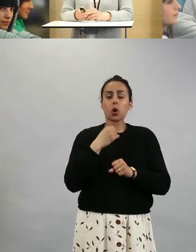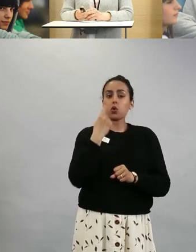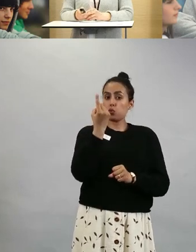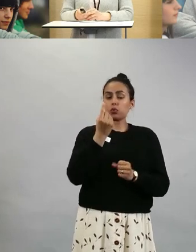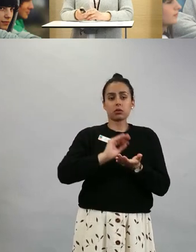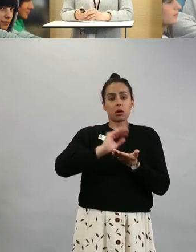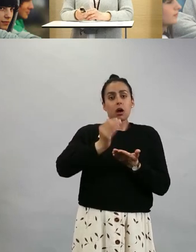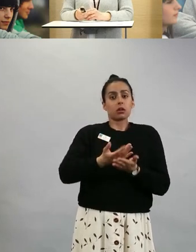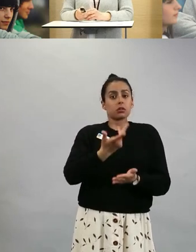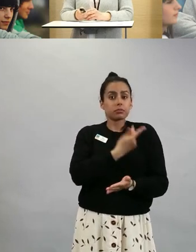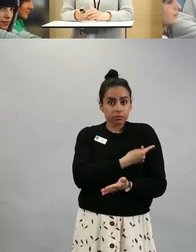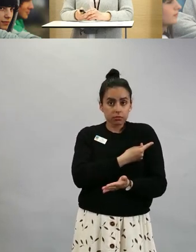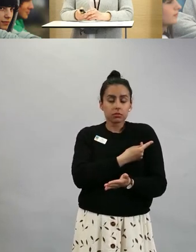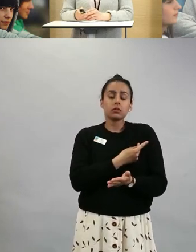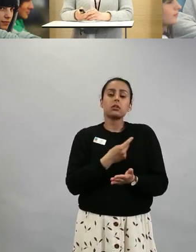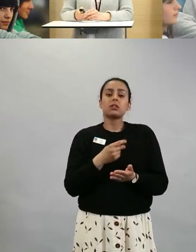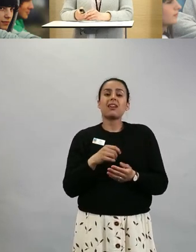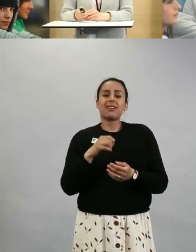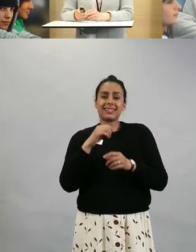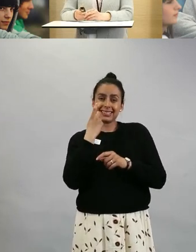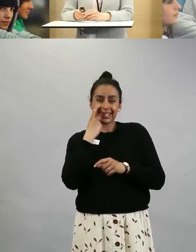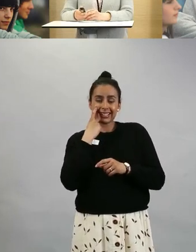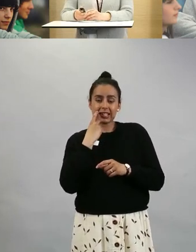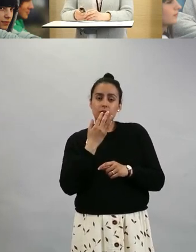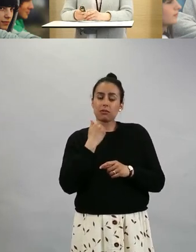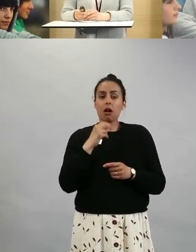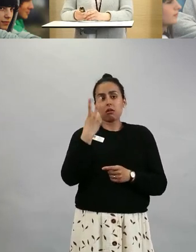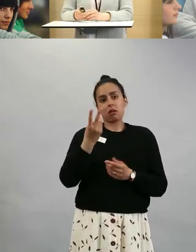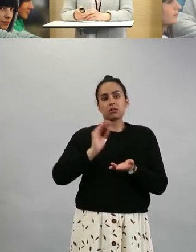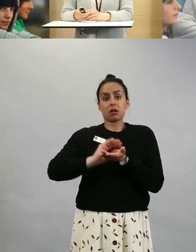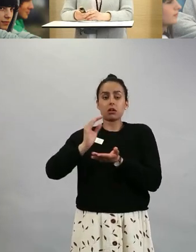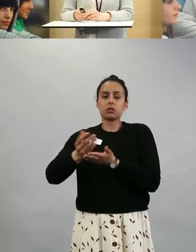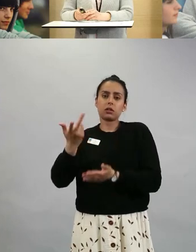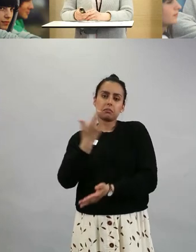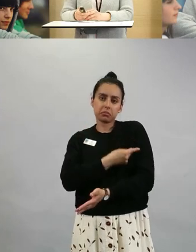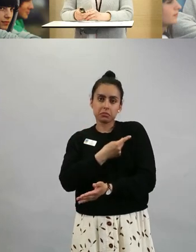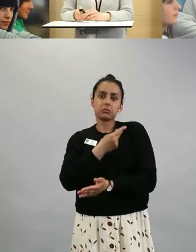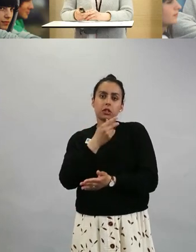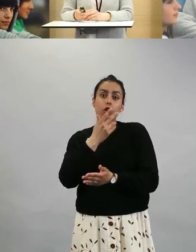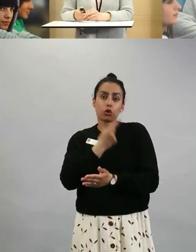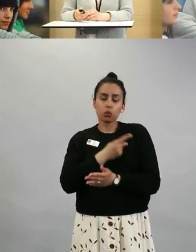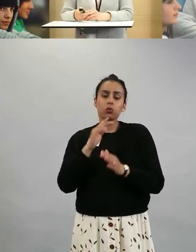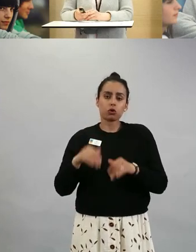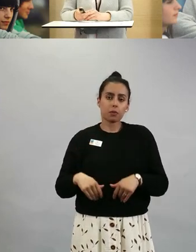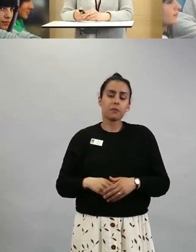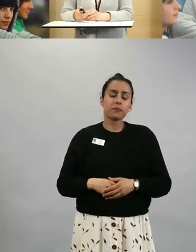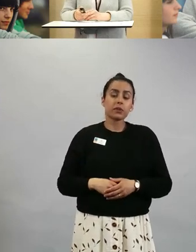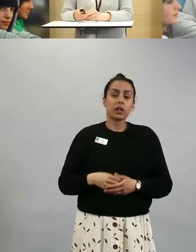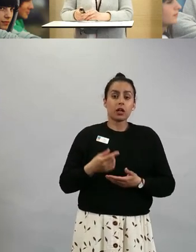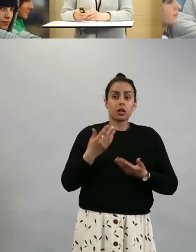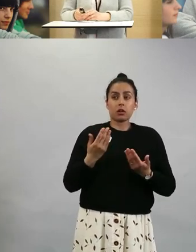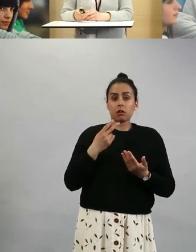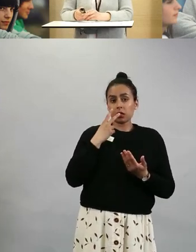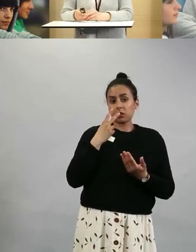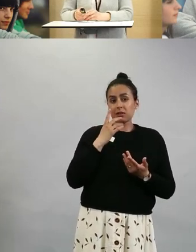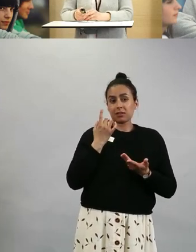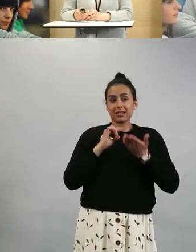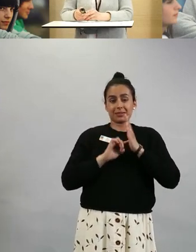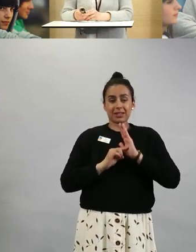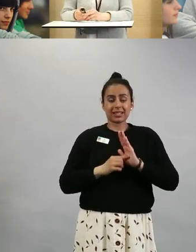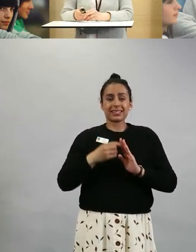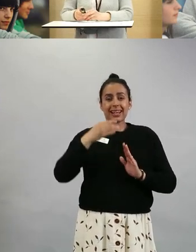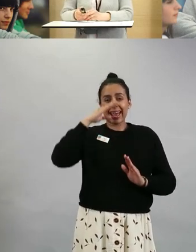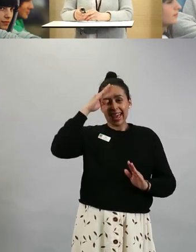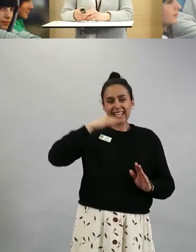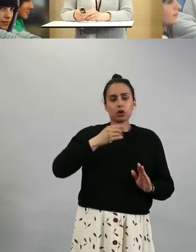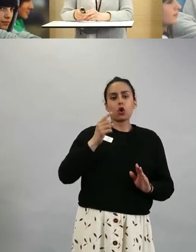sinisellä ne, jotka ovat saaneet kahden annoksen. Ja kun katsotaan tässä nyt vaikka henkilöitä yli 60 vuotta, niin siellä on